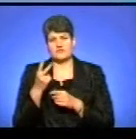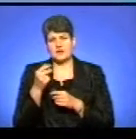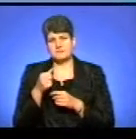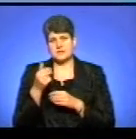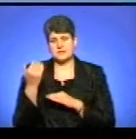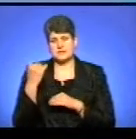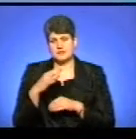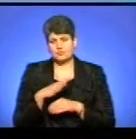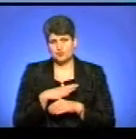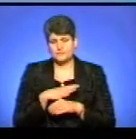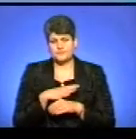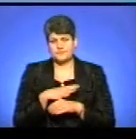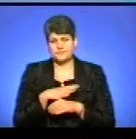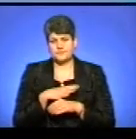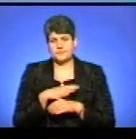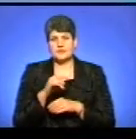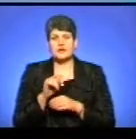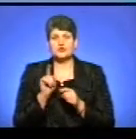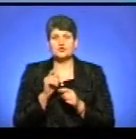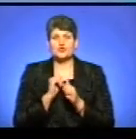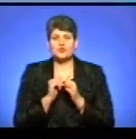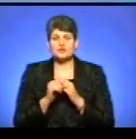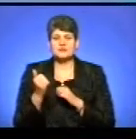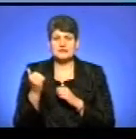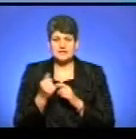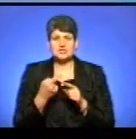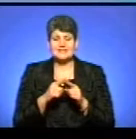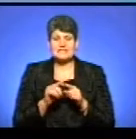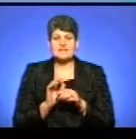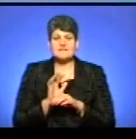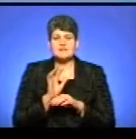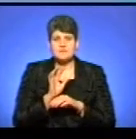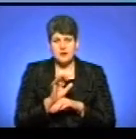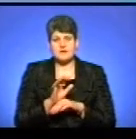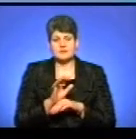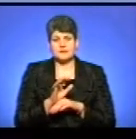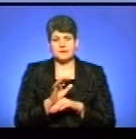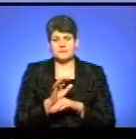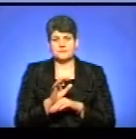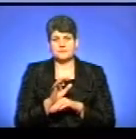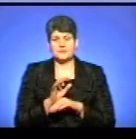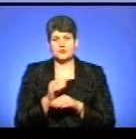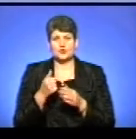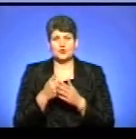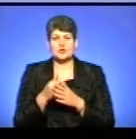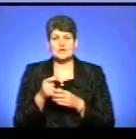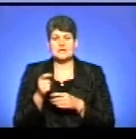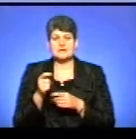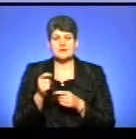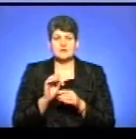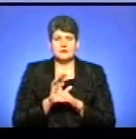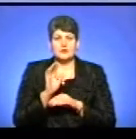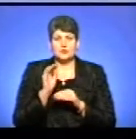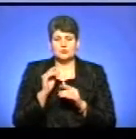назад. Але то, що кожен тиждень це відправки, йдуть палетами, до заправки, до грузи